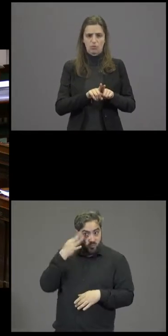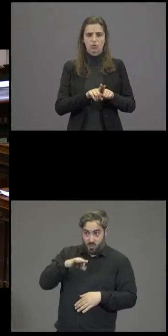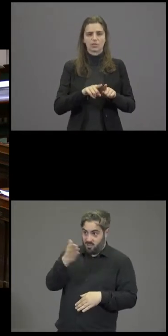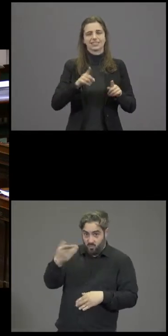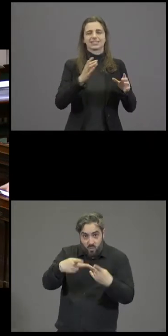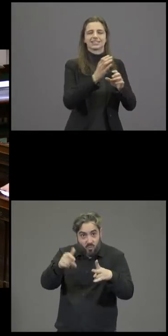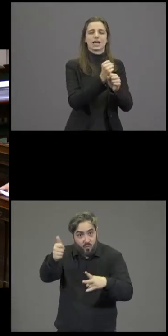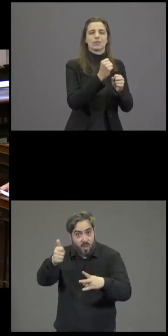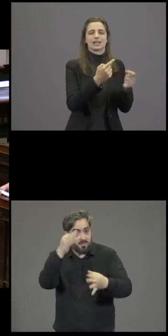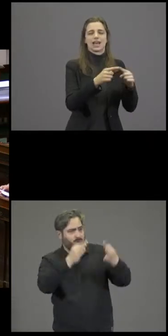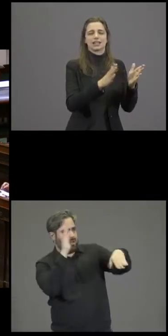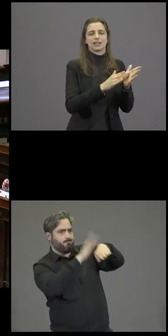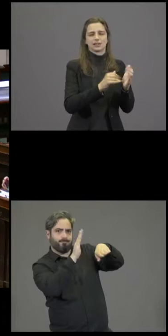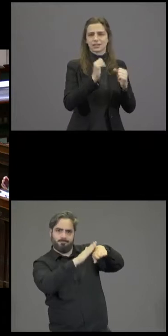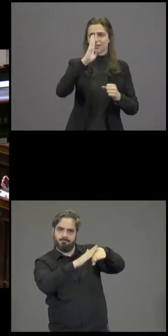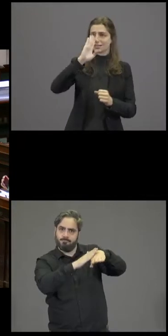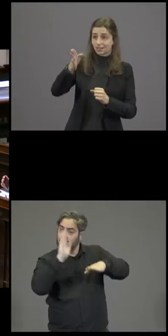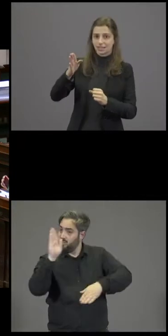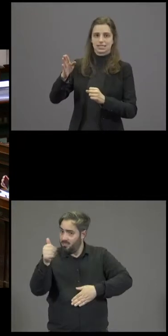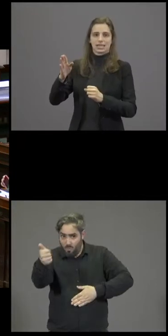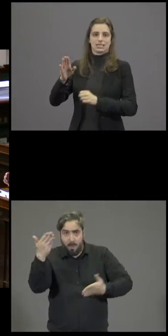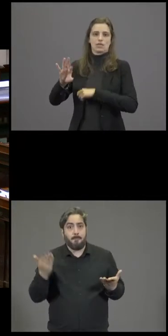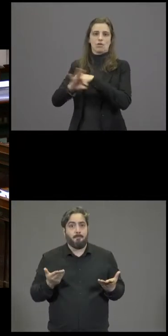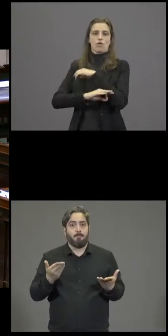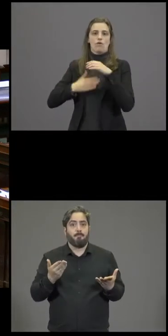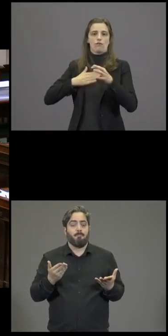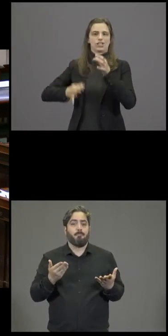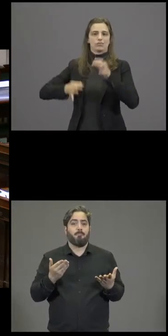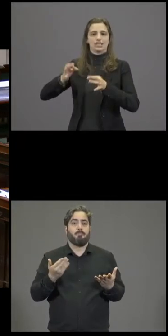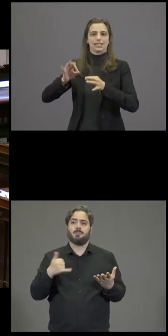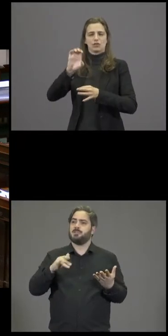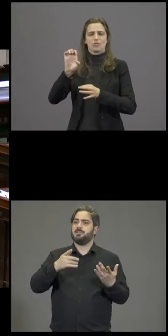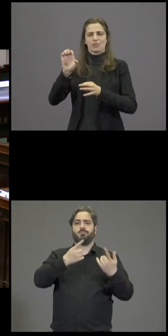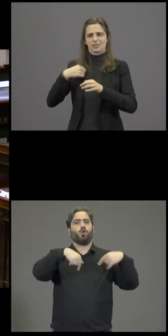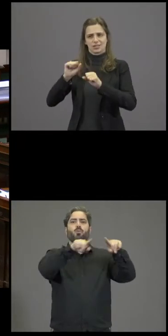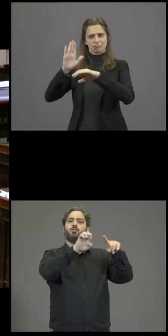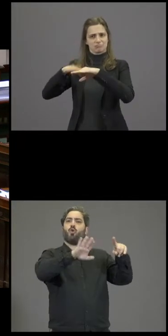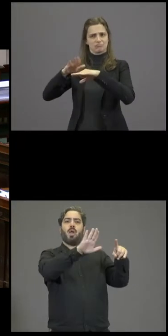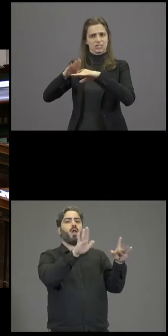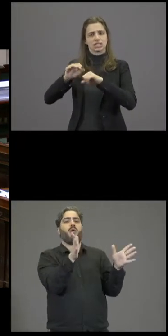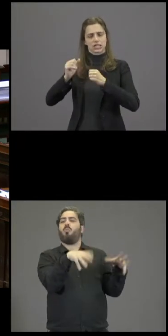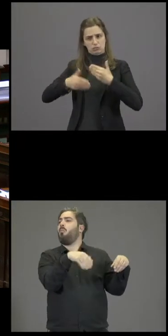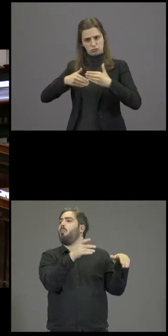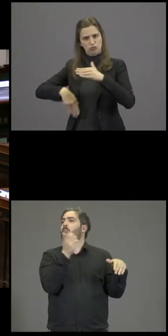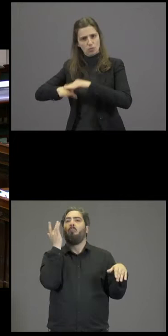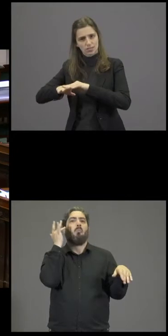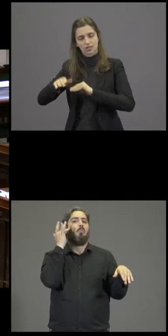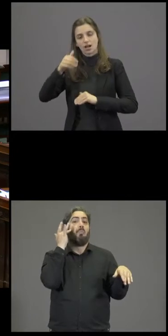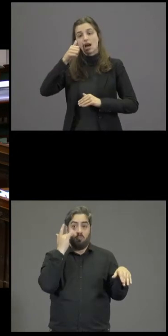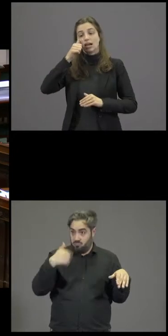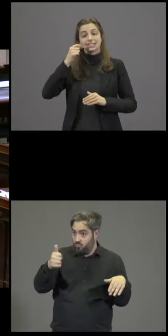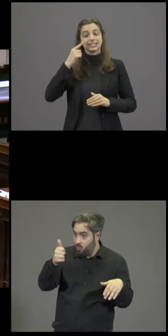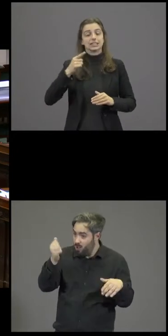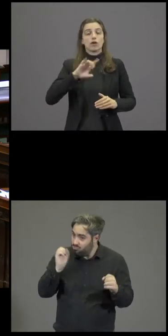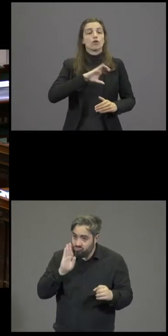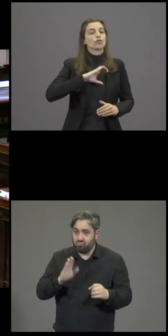procédure en manquement directement. Si la Commission ne prenait pas ses responsabilités, pourriez-vous saisir la Cour ? Parce que